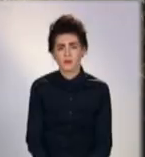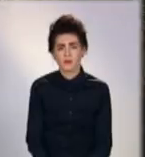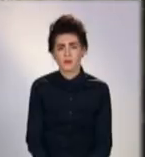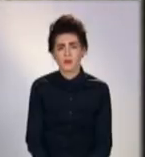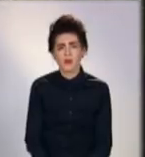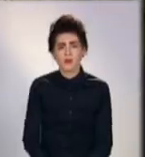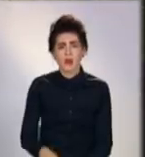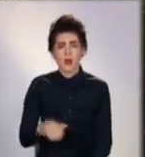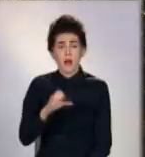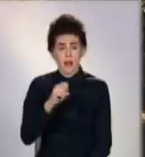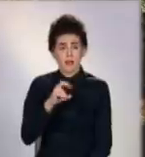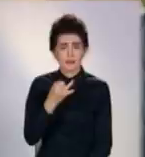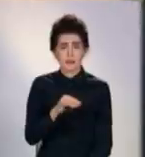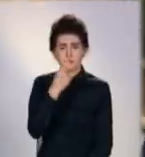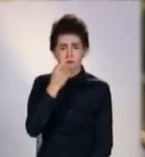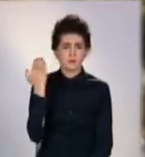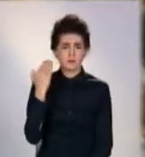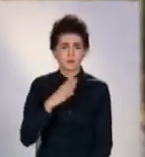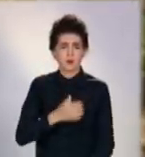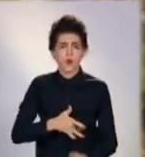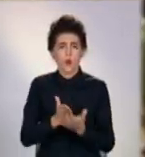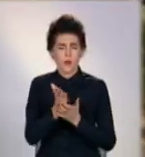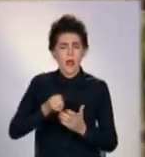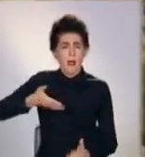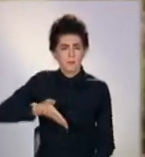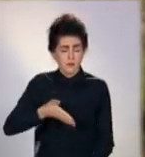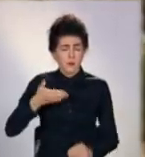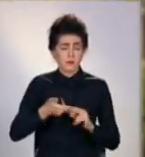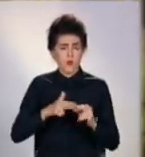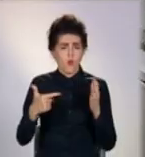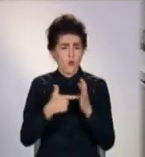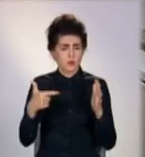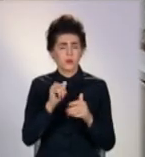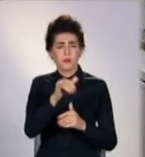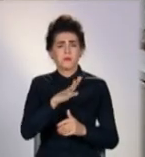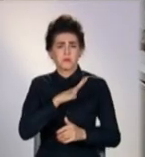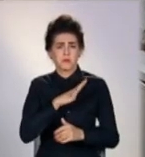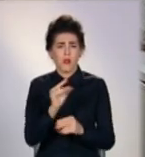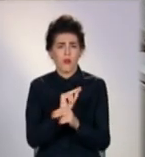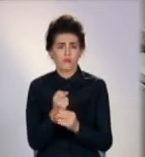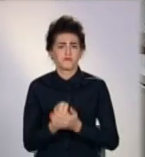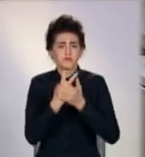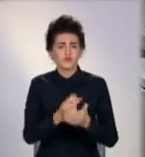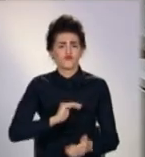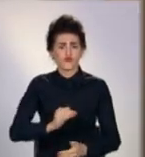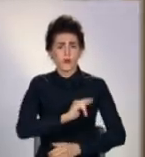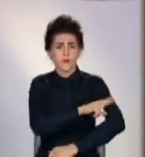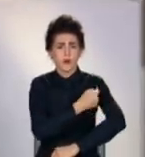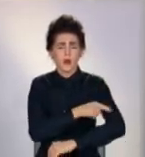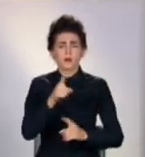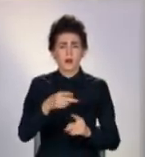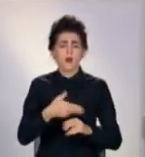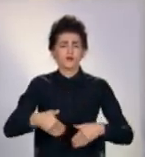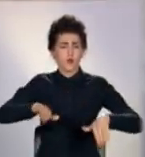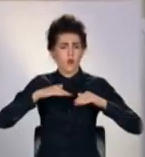Олексій нещодавно переніс операцію «Гострий апендицит». Розповідає, лікувався у приватній клініці, бо там порадили гарного